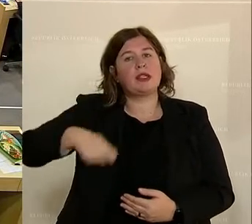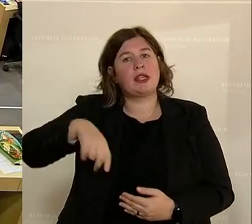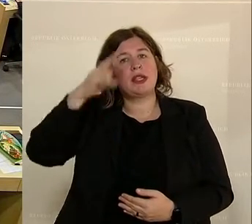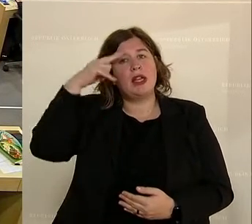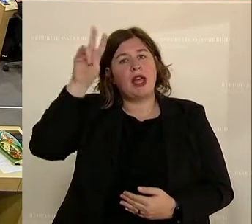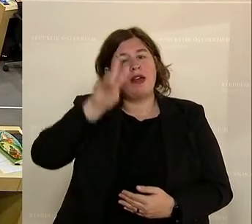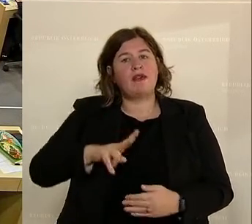den U-Bahn-Ausbau.-Bahn